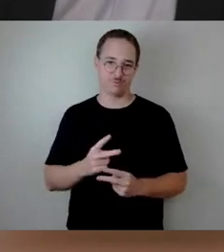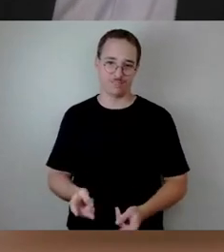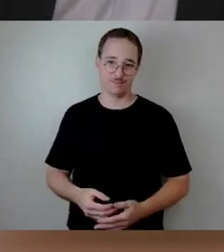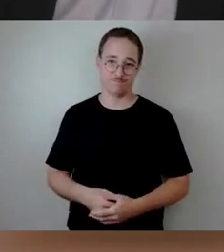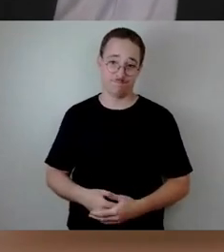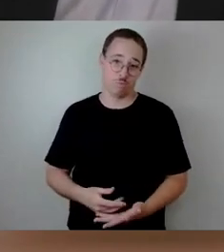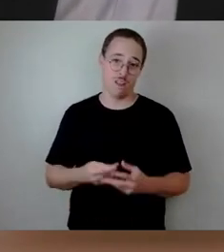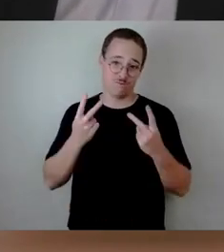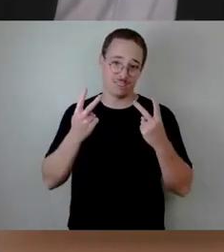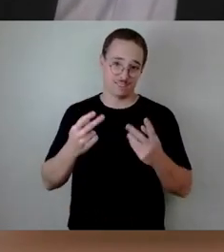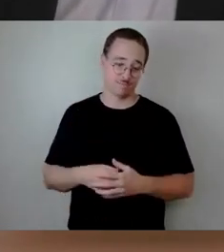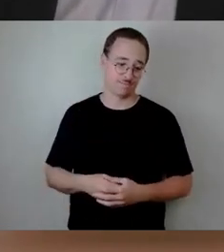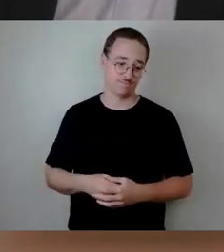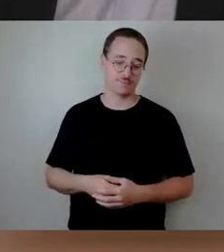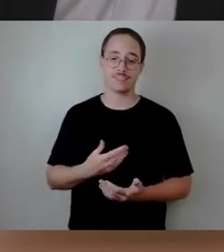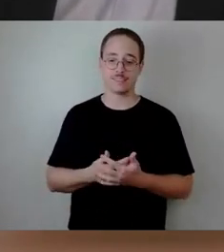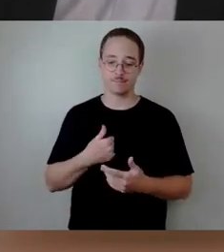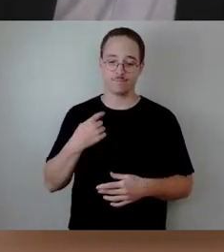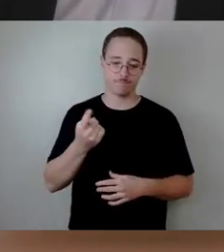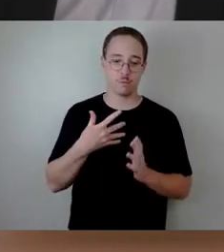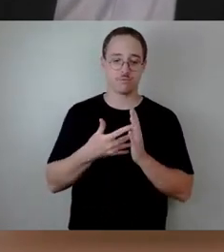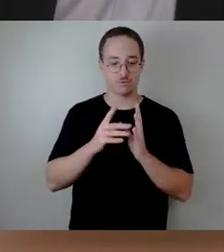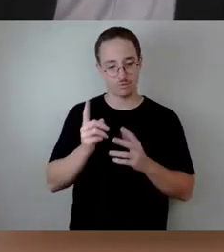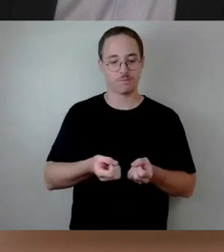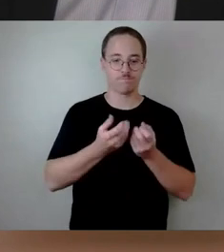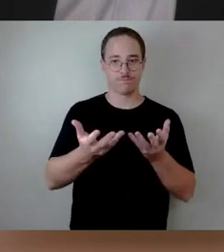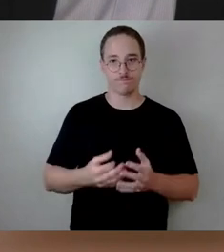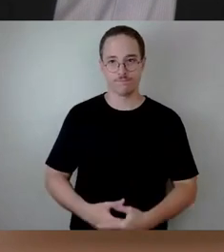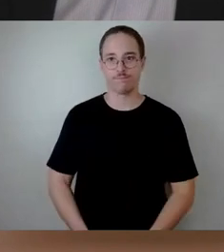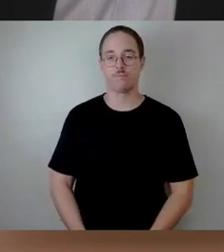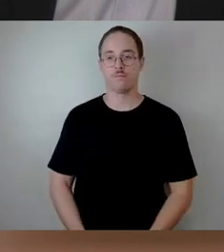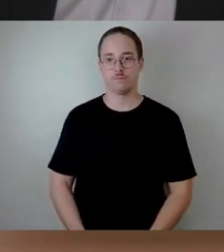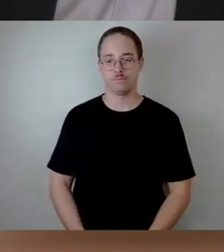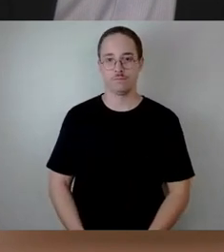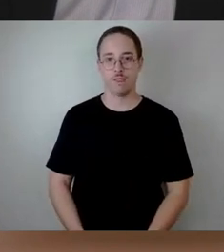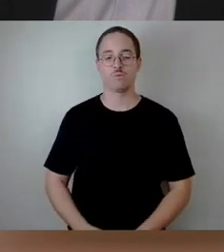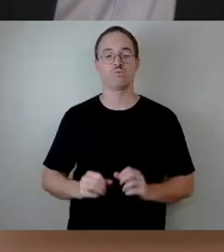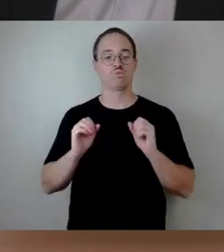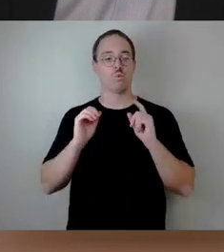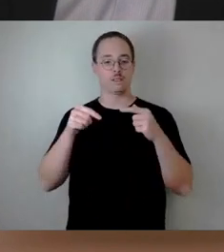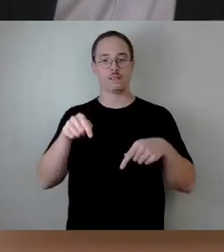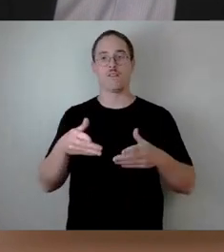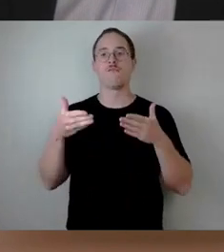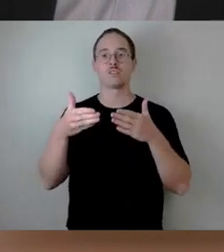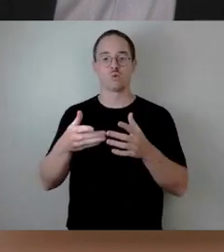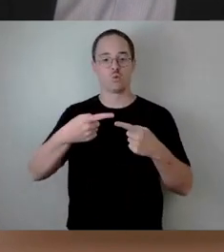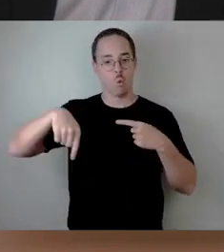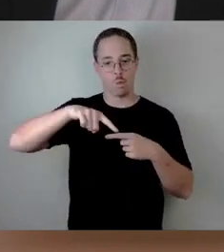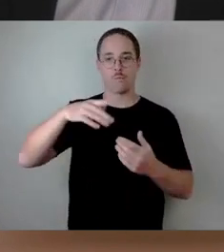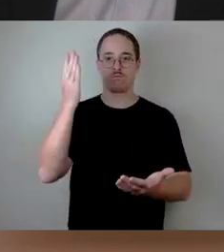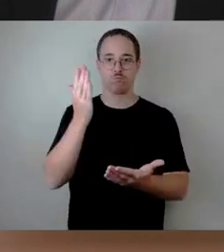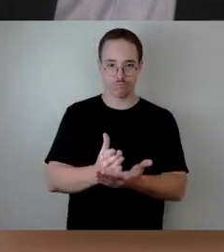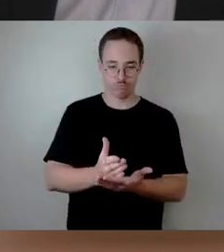So, damit kommen wir zum Abschluss. Der Fraktionsrunde ist durch und da kann man noch für die